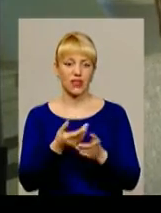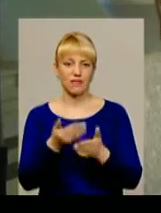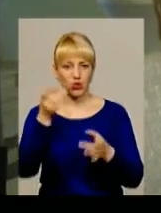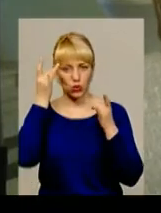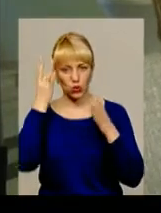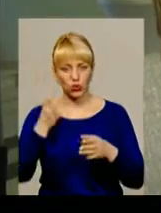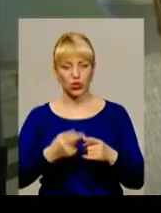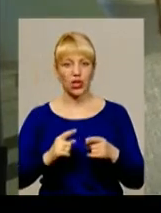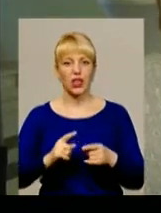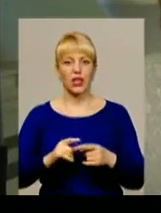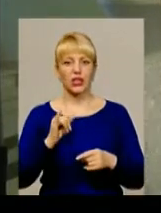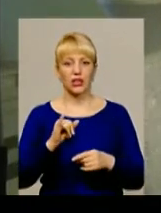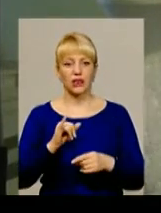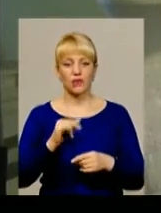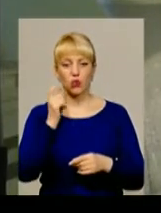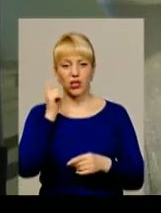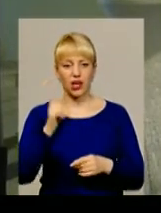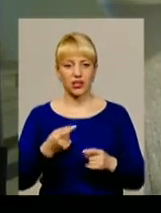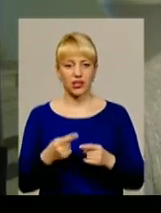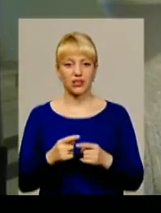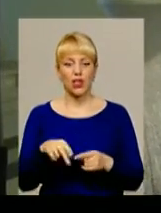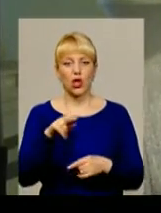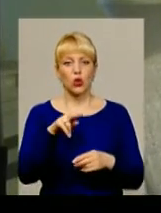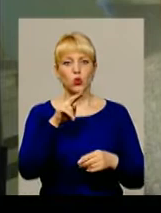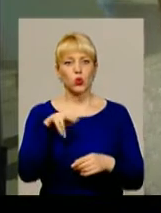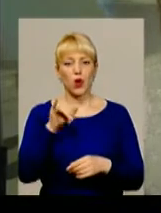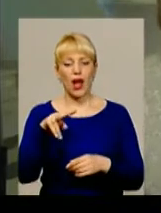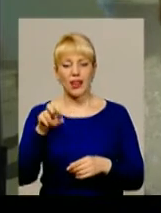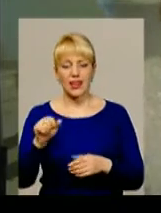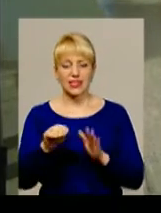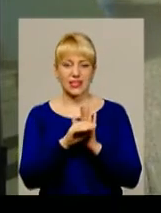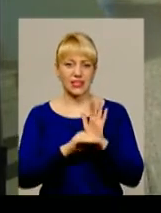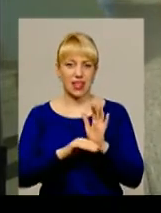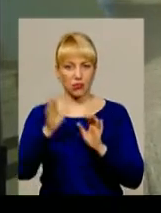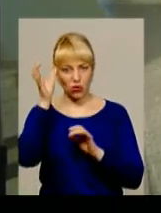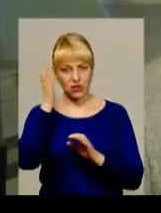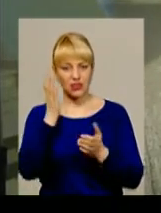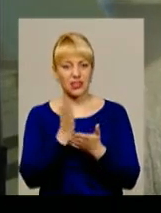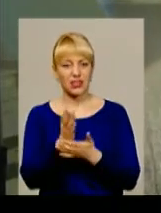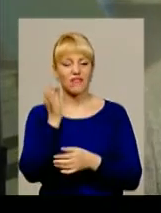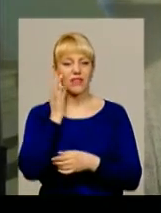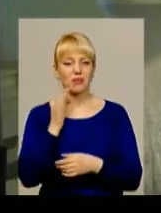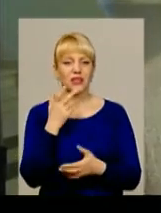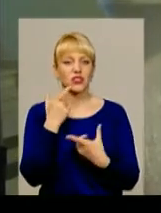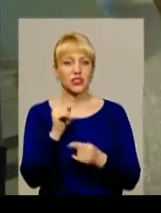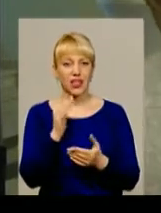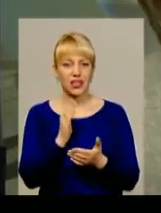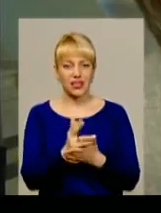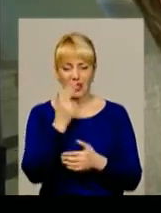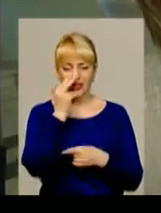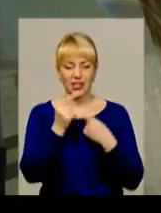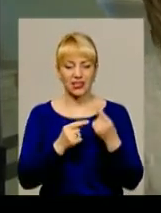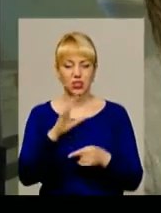корпоративної культури в країні. Наприклад, дуальна система освіти процвітає у Німеччині, де глибокі традиції соціальної